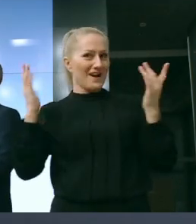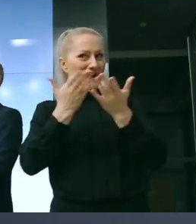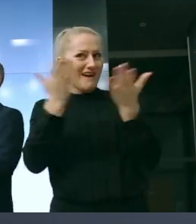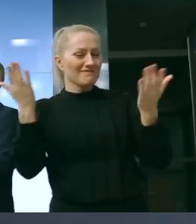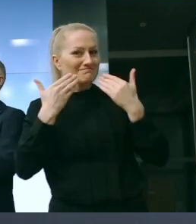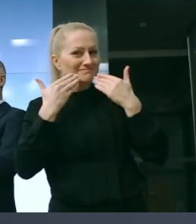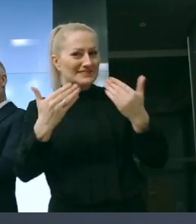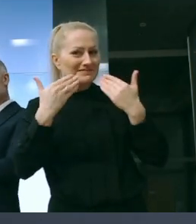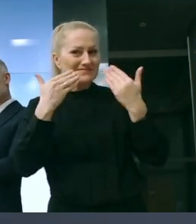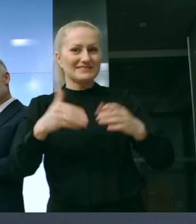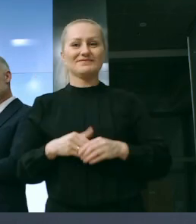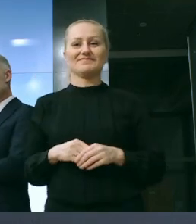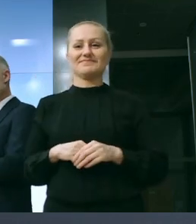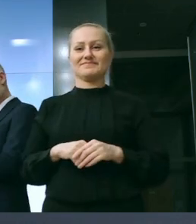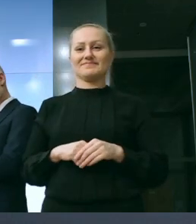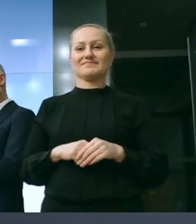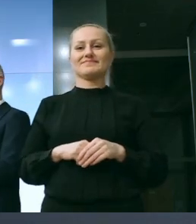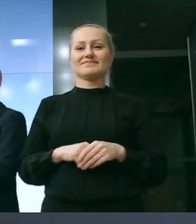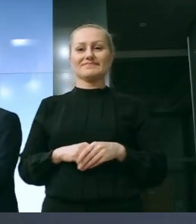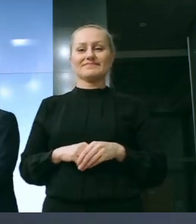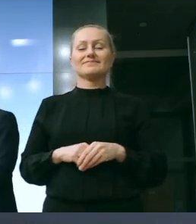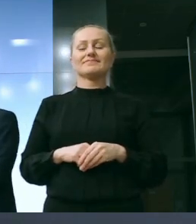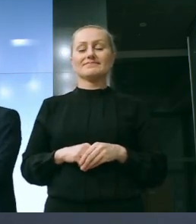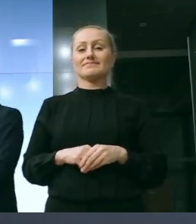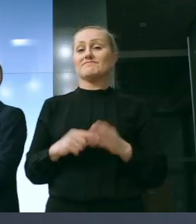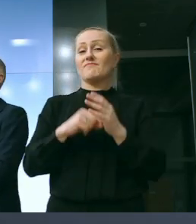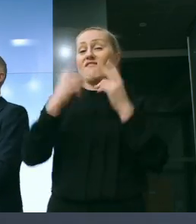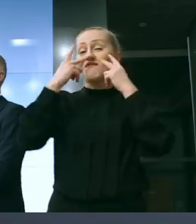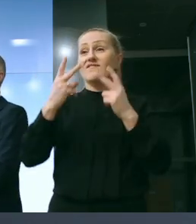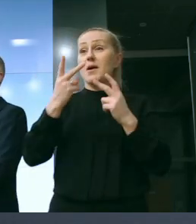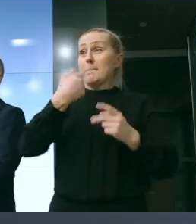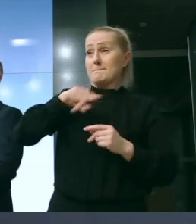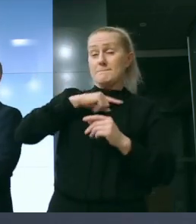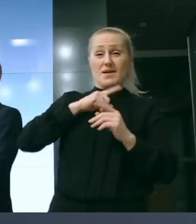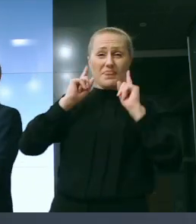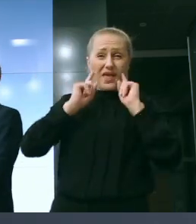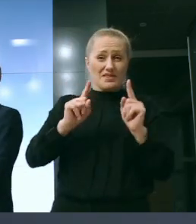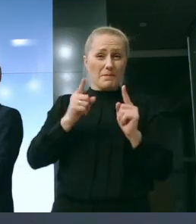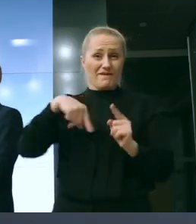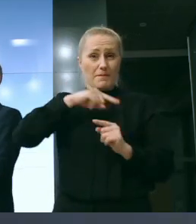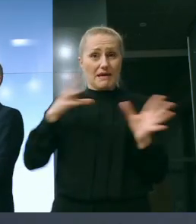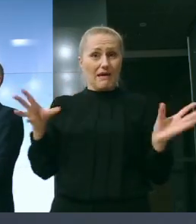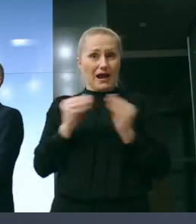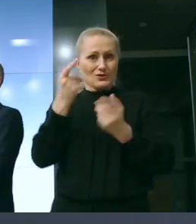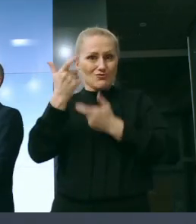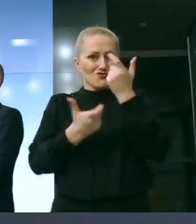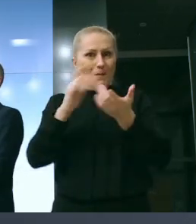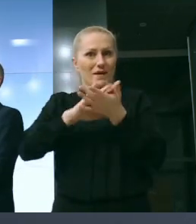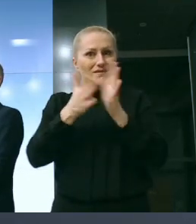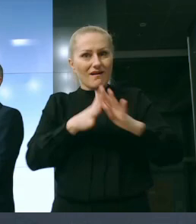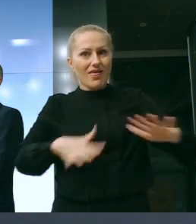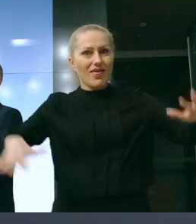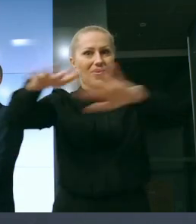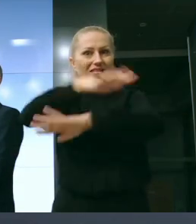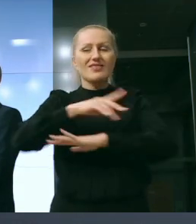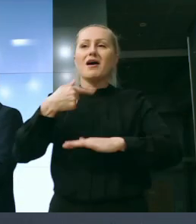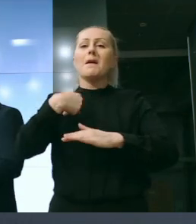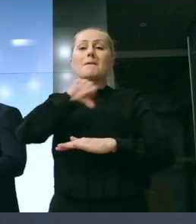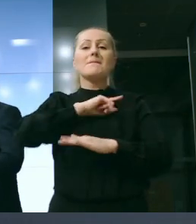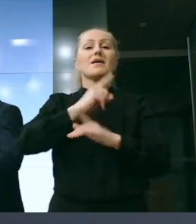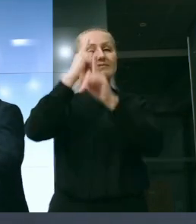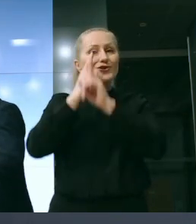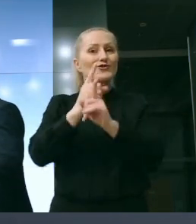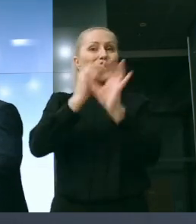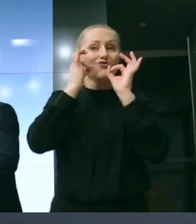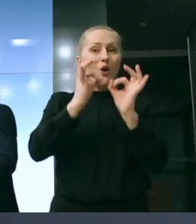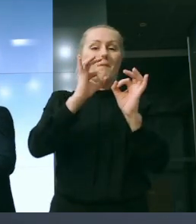bardzo dziękuję, że to, co de facto razem dokonujemy na rynku, bo my jesteśmy tak dobrzy, jak są dobrzy nasi klienci,